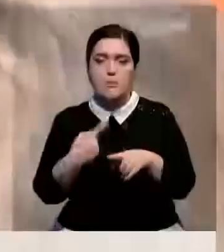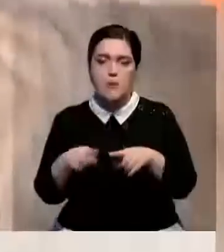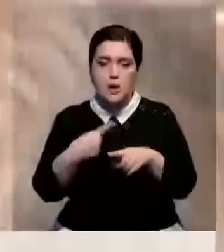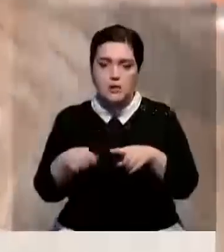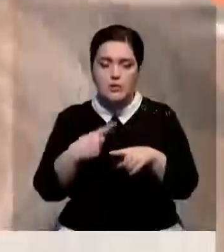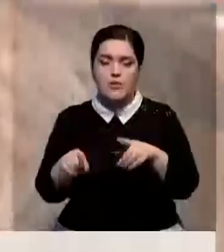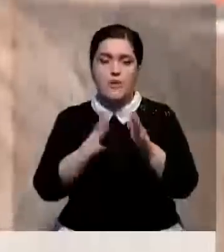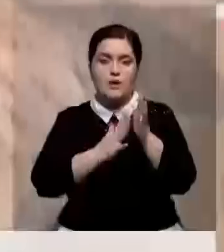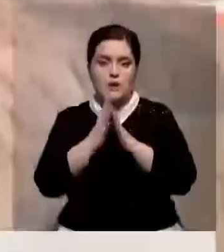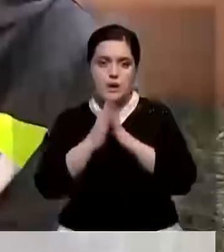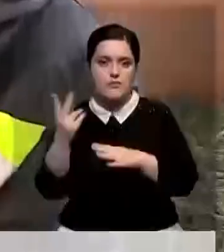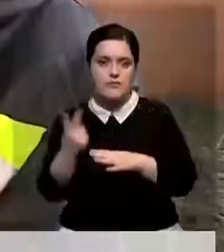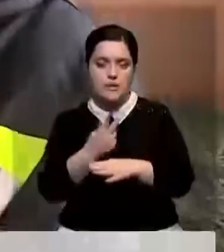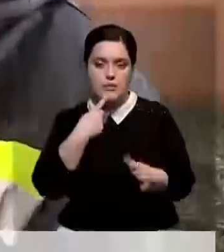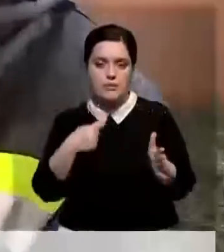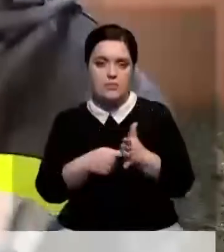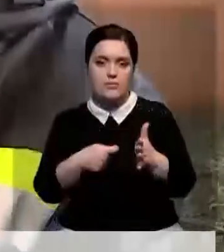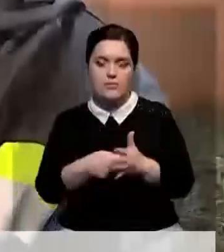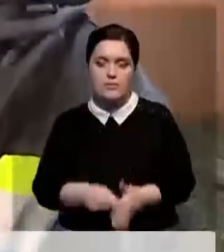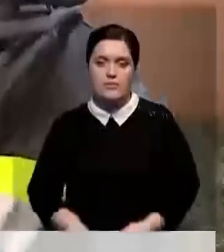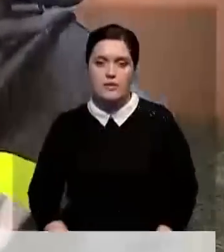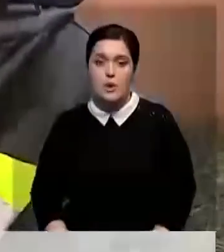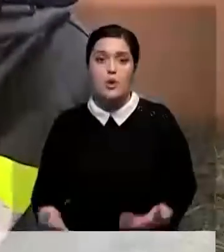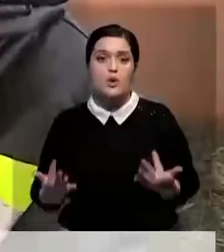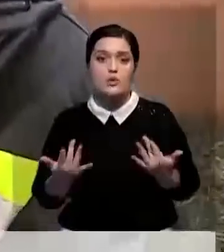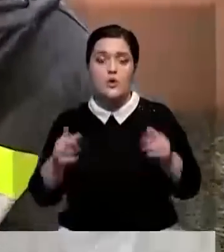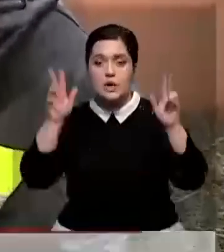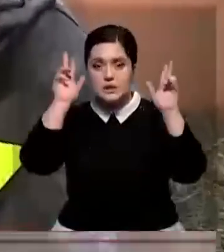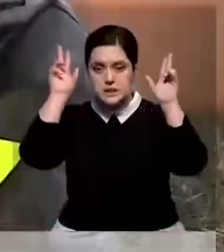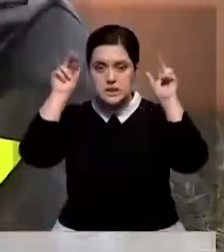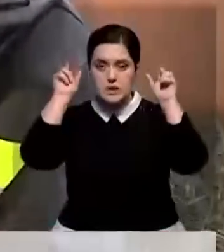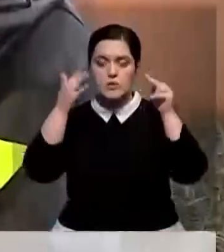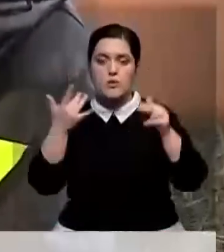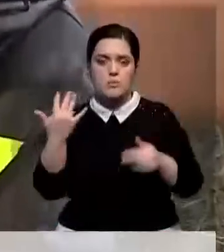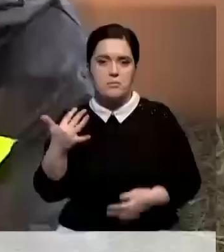десерт. Всё – двойные порции. Расскажите, сколько у вас зайков? Около 50.